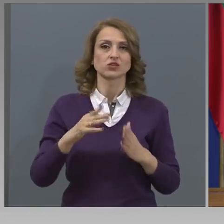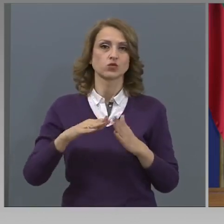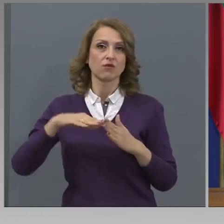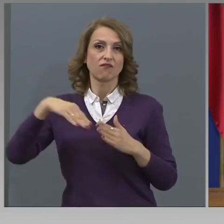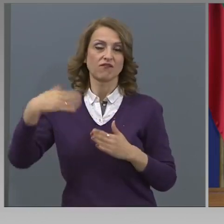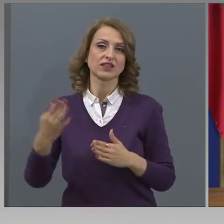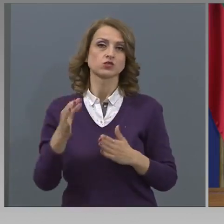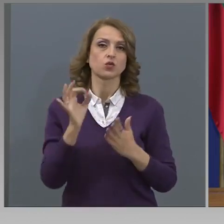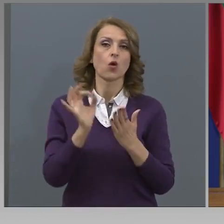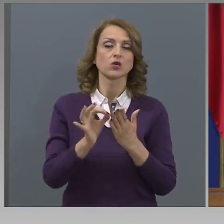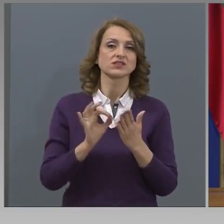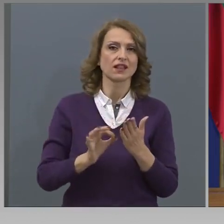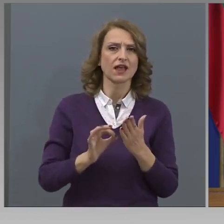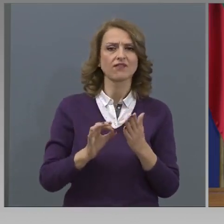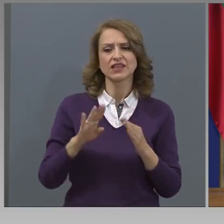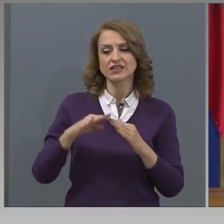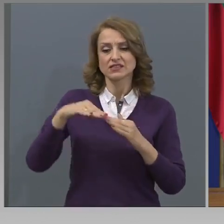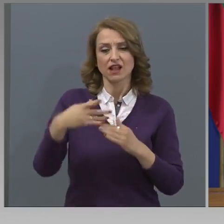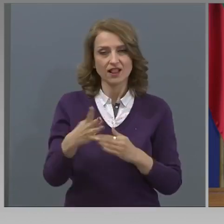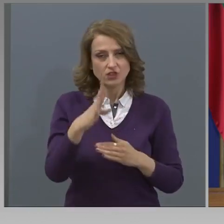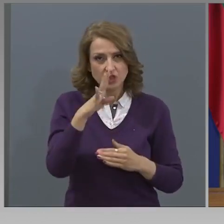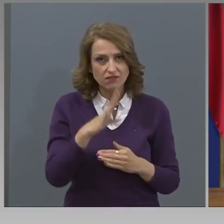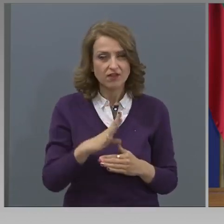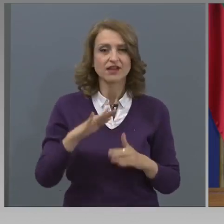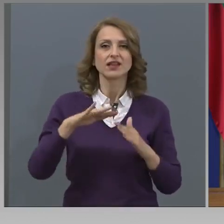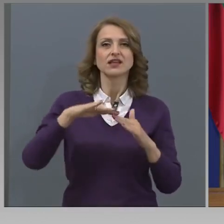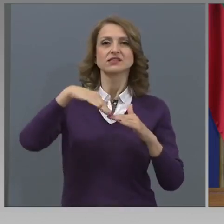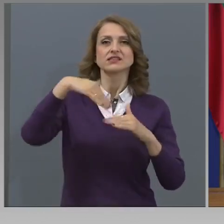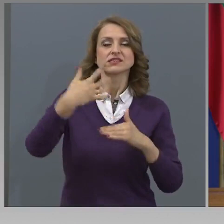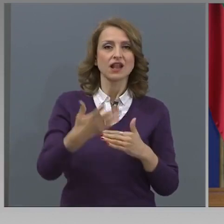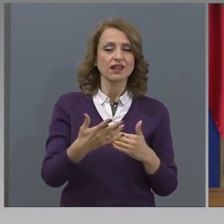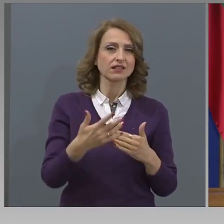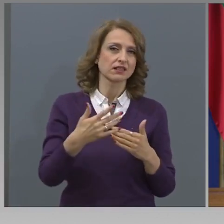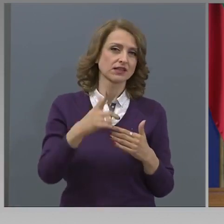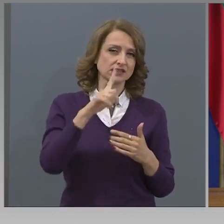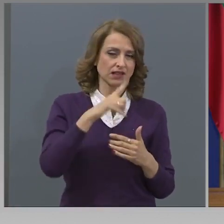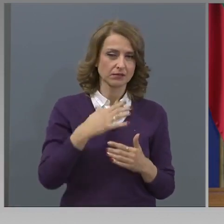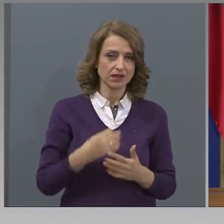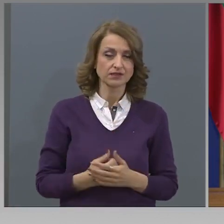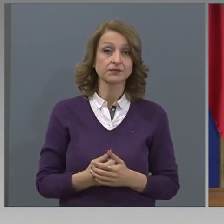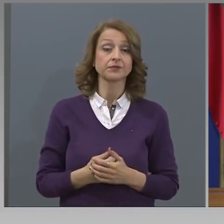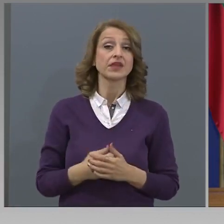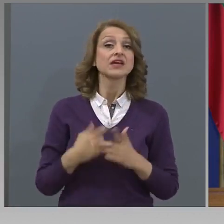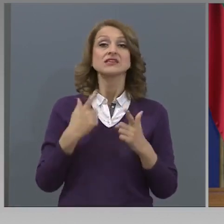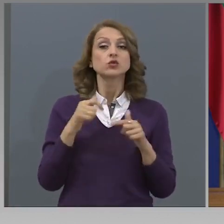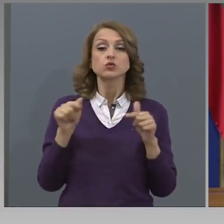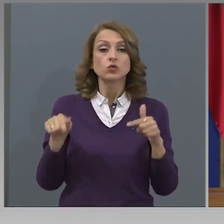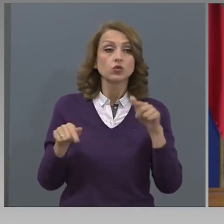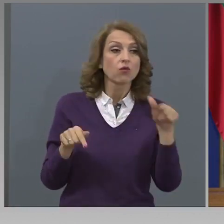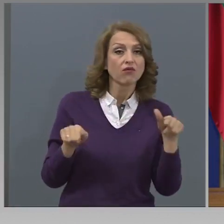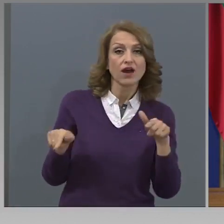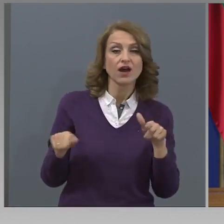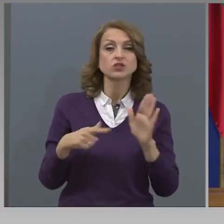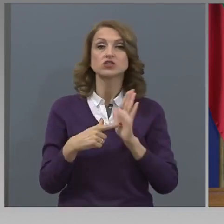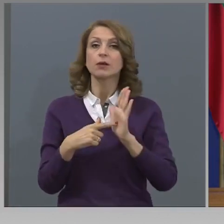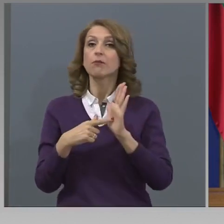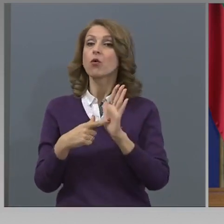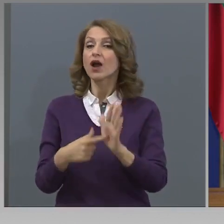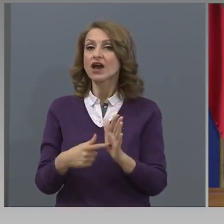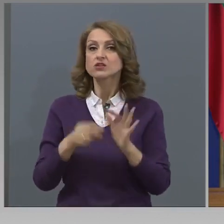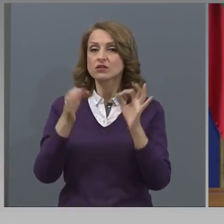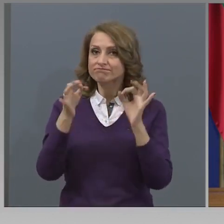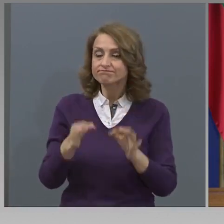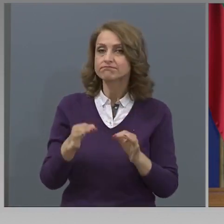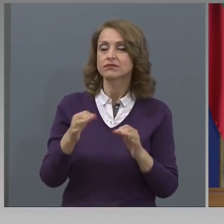четвърти и след десети клас, това, което Ви ми зададахте като въпрос, защото то ще покаже включително и